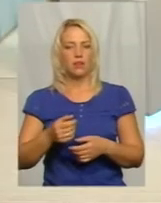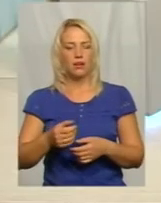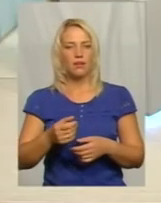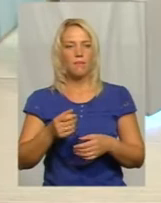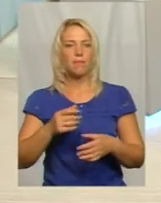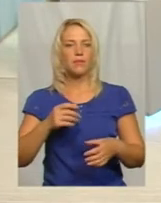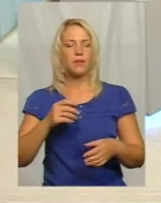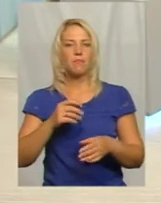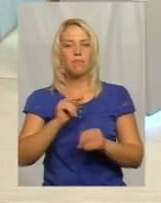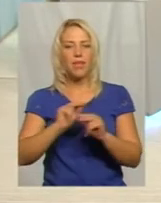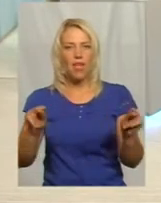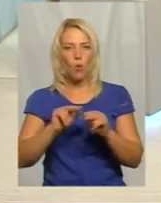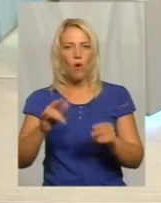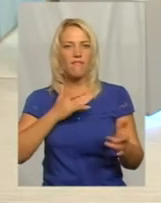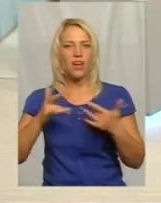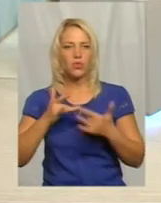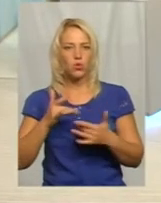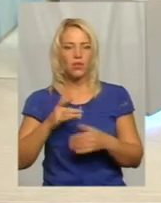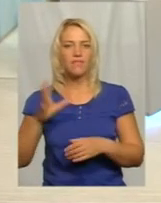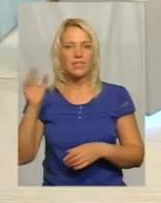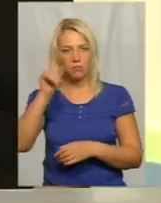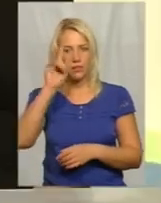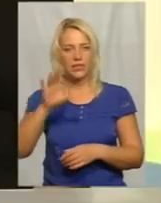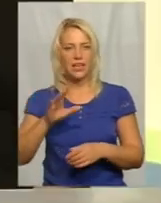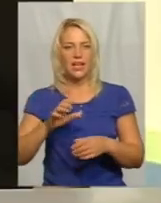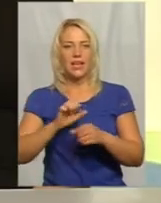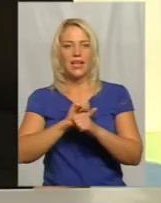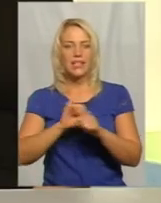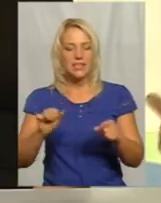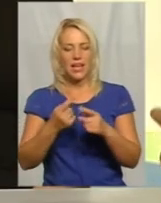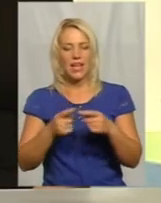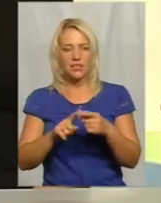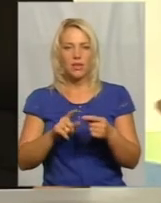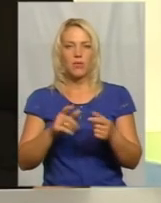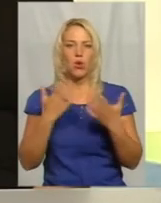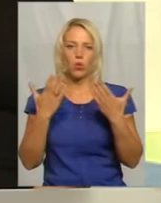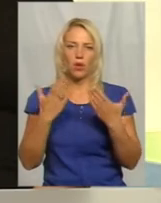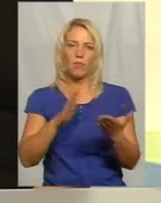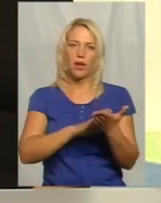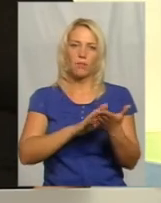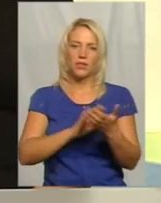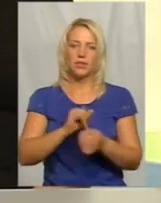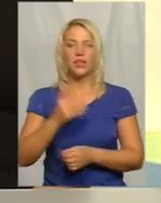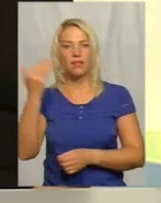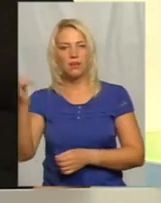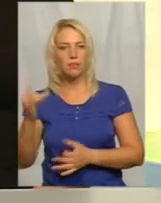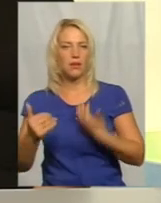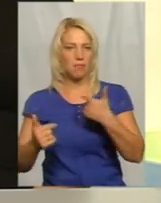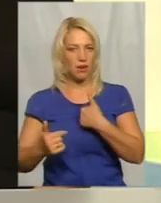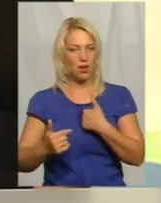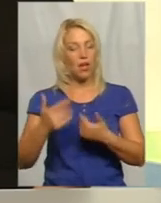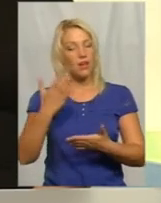актёров, всіми признанних. Нельзя этими ж руками аплодувати і їм, і мене. все-таки є якась